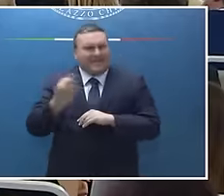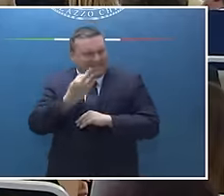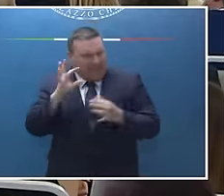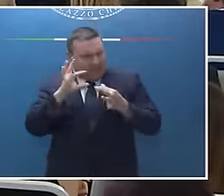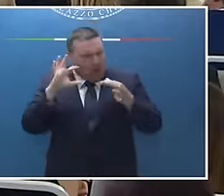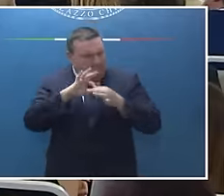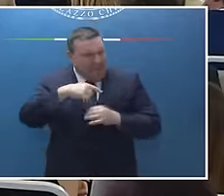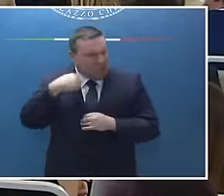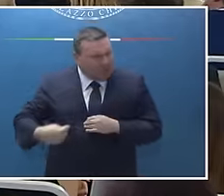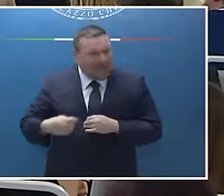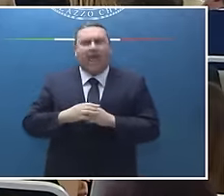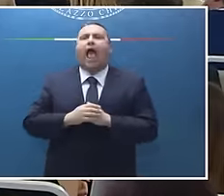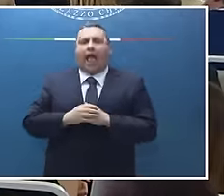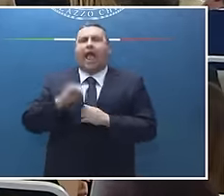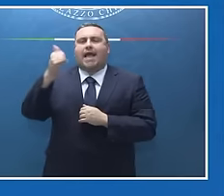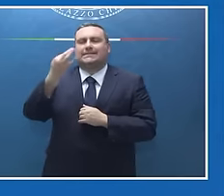Cina, mi perdoni?